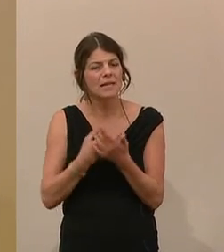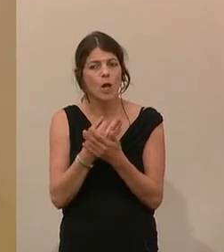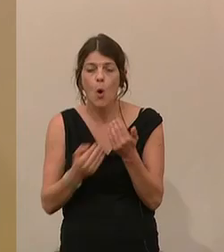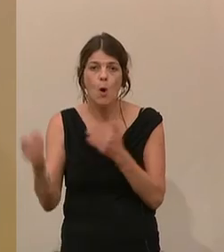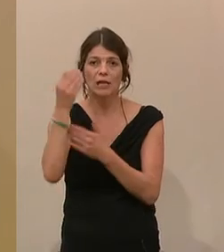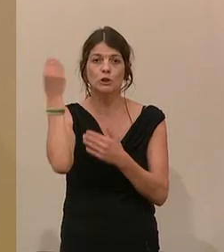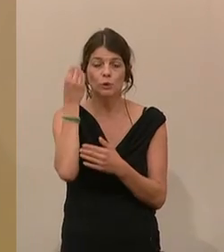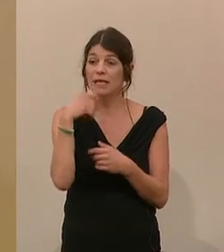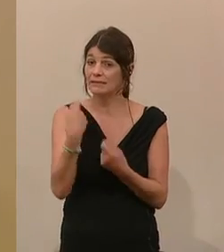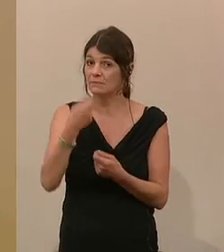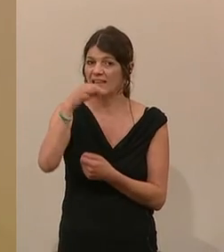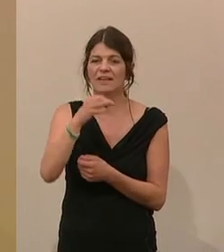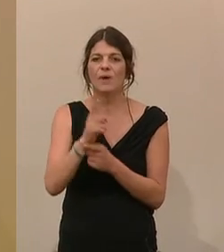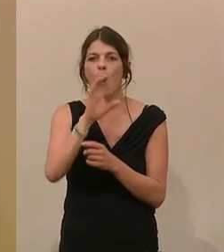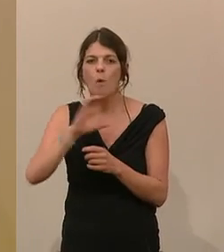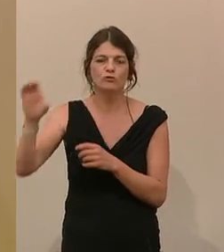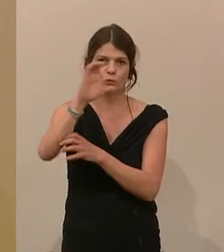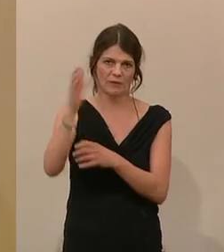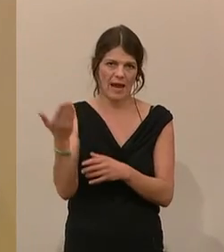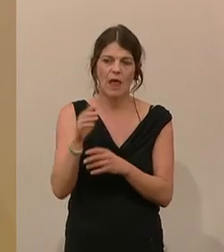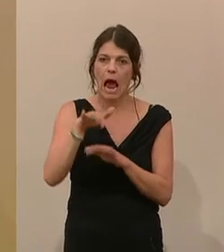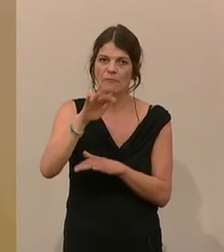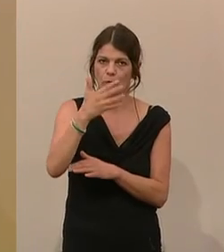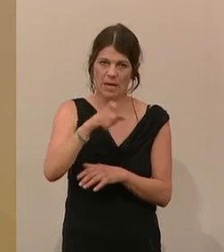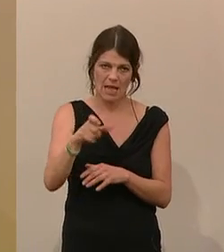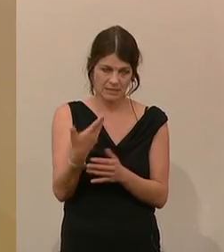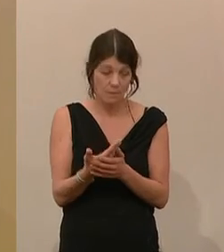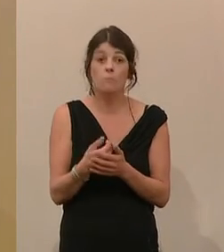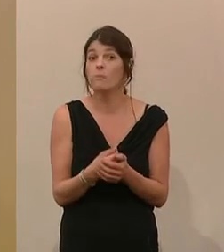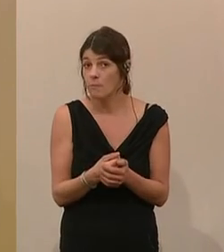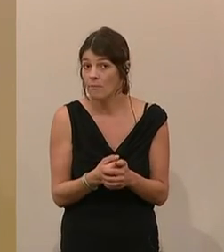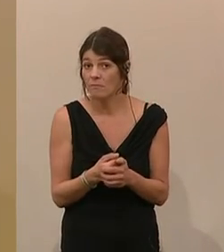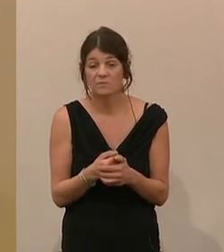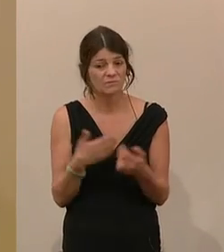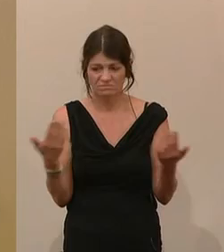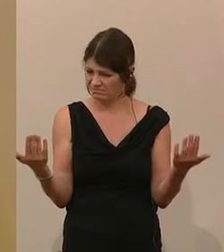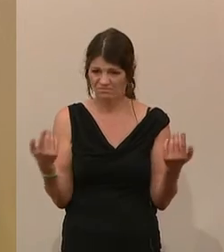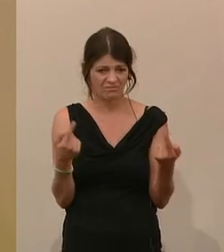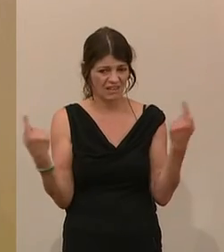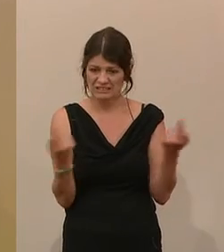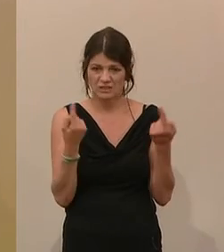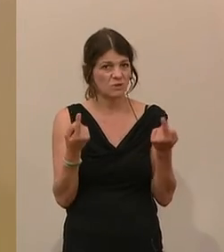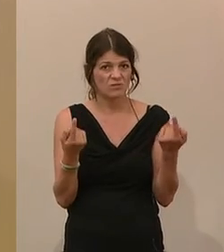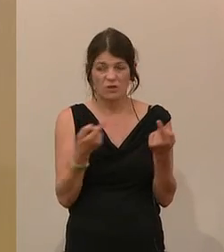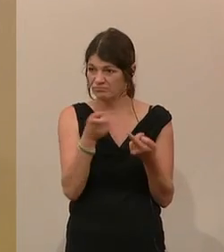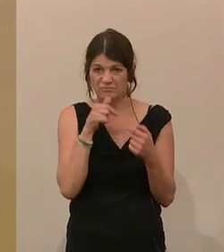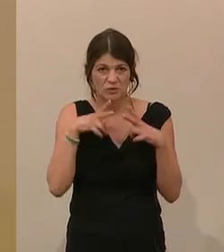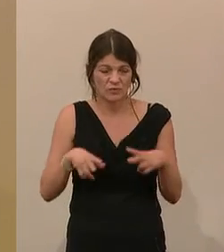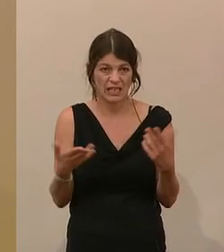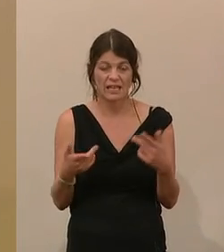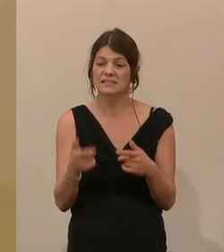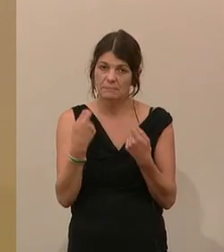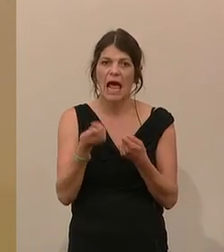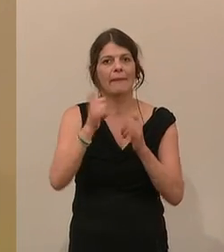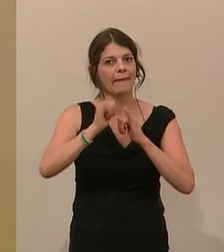Schule gibt es nur als Oberstufe, also ab der fünften Klasse. Diesen unbefriedigenden Umstand will eine